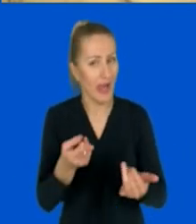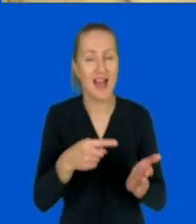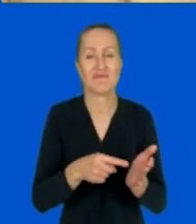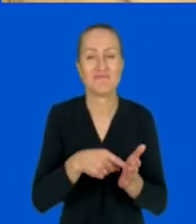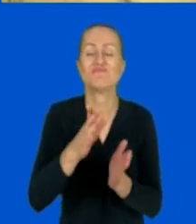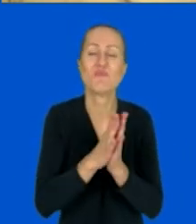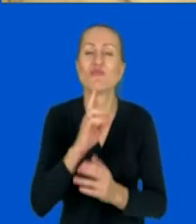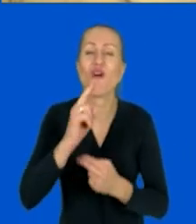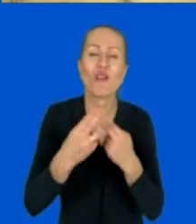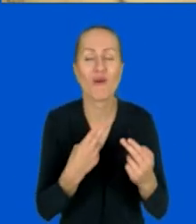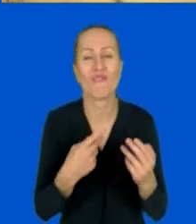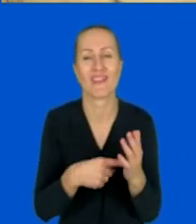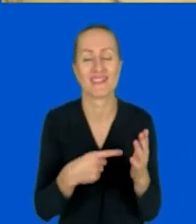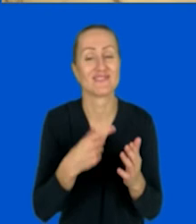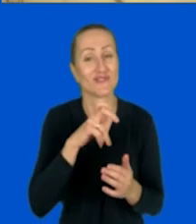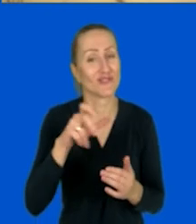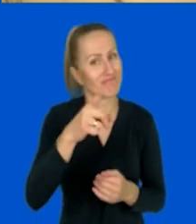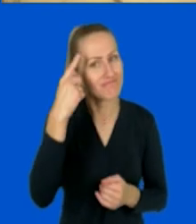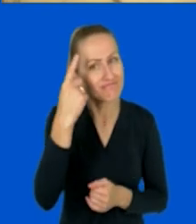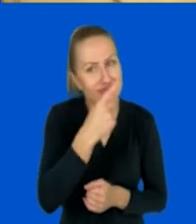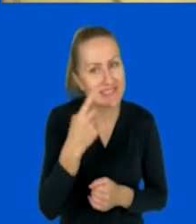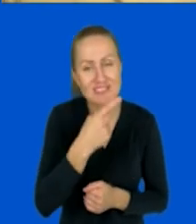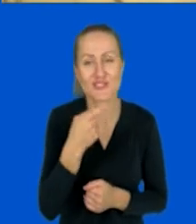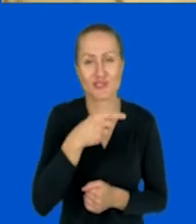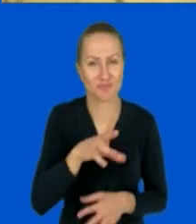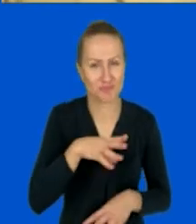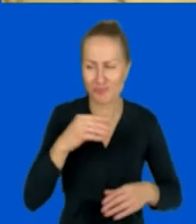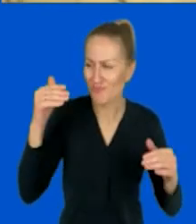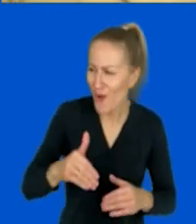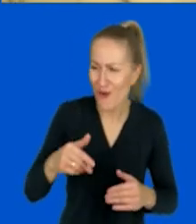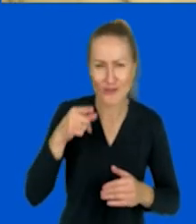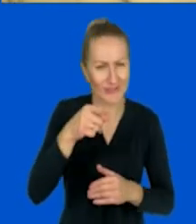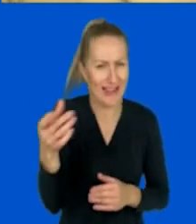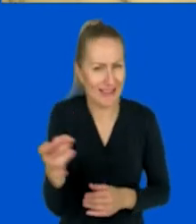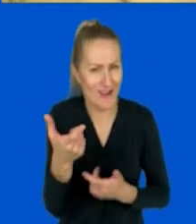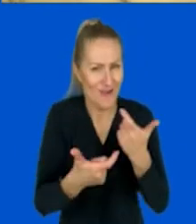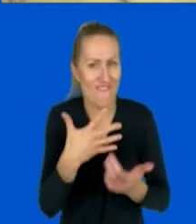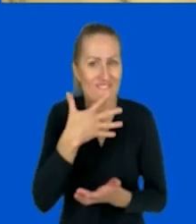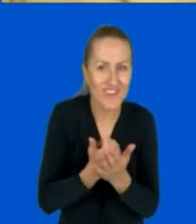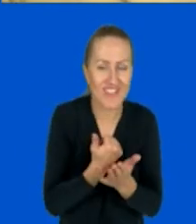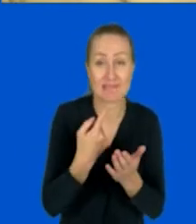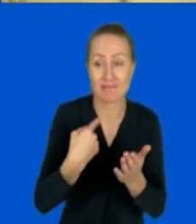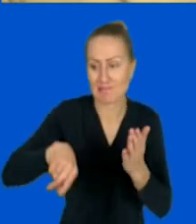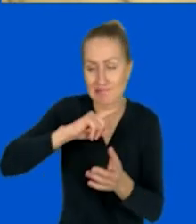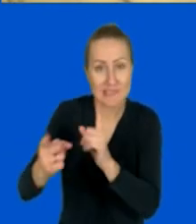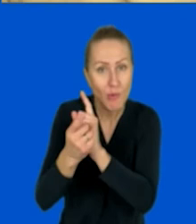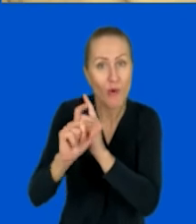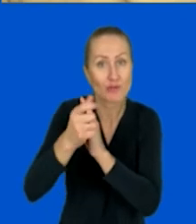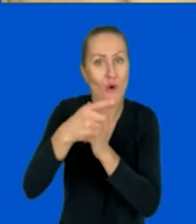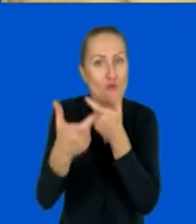Powiedzcie mi, czy Waszym zdaniem jest szansa na wykorzystanie takiej gry podczas spotkań, które Wy prowadzicie,